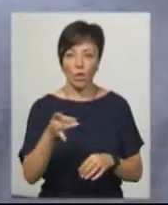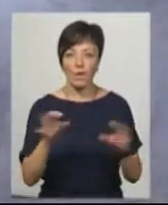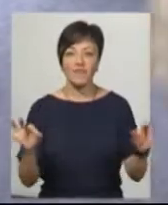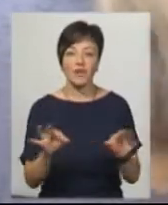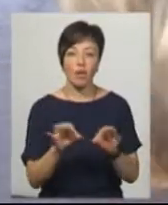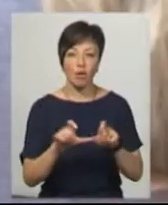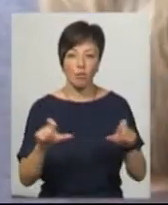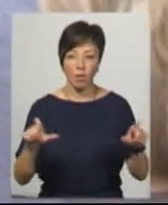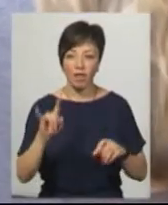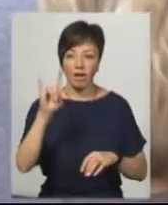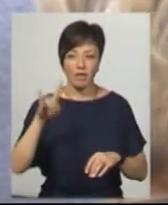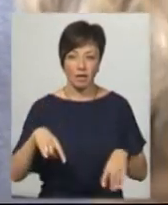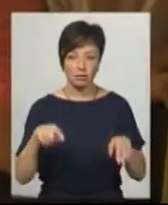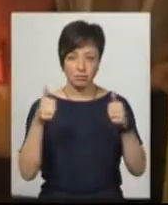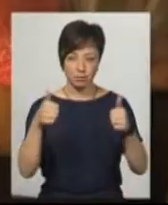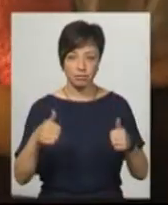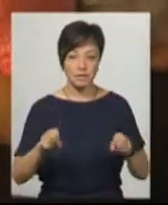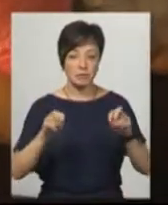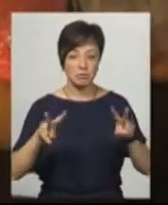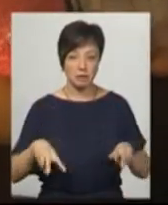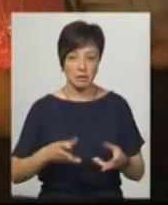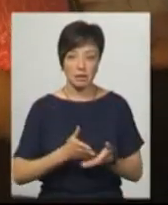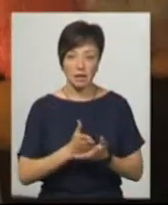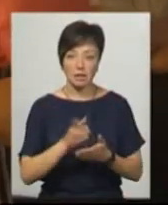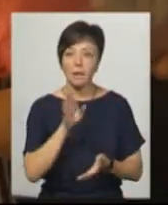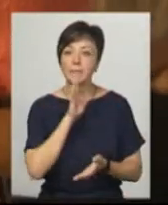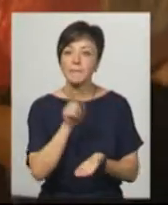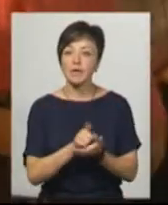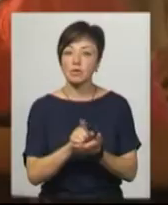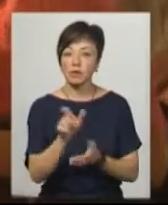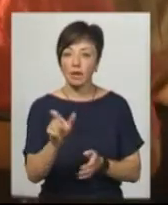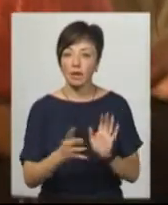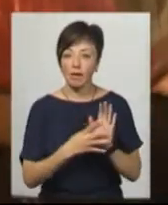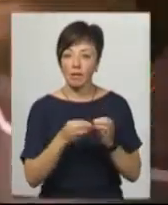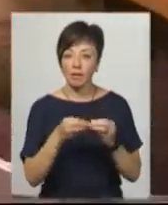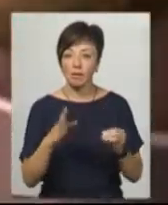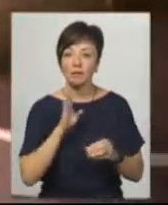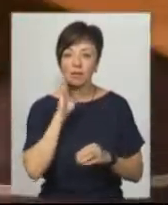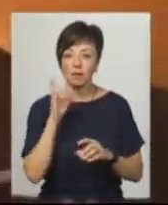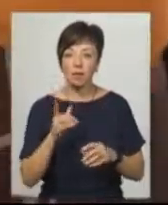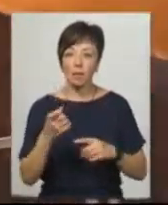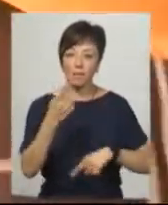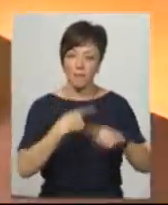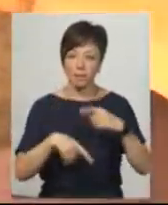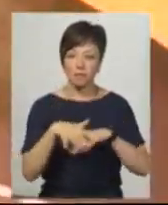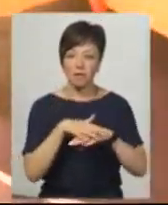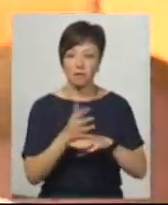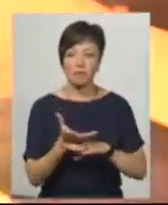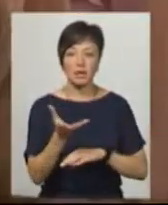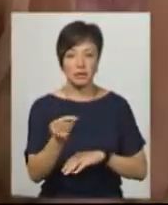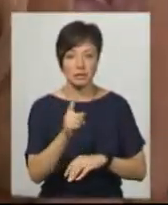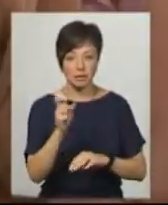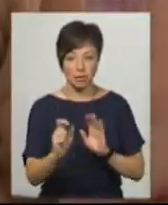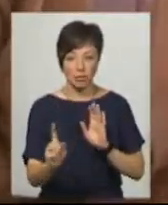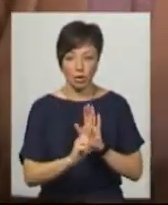філармонії. На вікні табличка спецрейс. Пенсіонерка Алла Яковлєва о 9.15 ранку добирається з базару. Каже, сплатила за